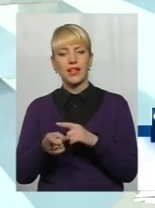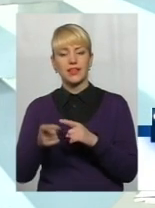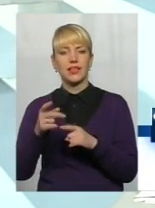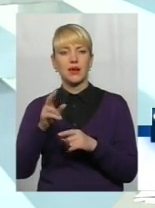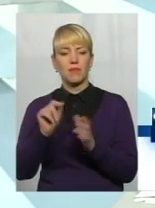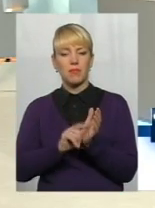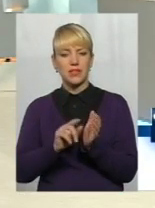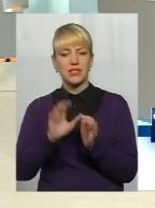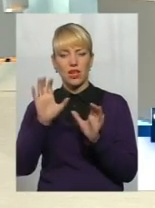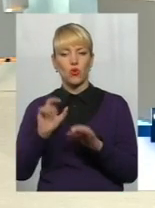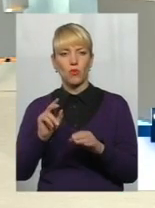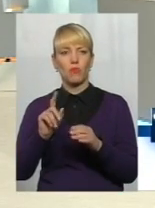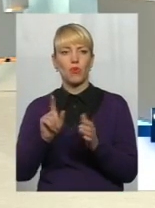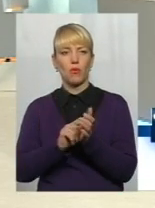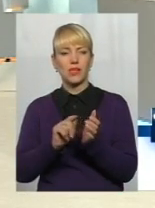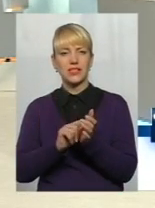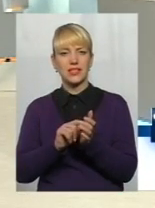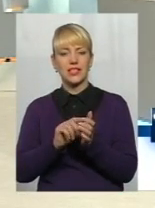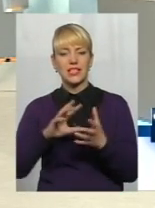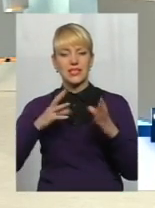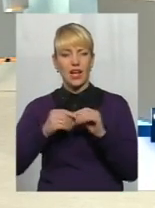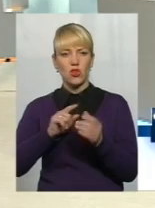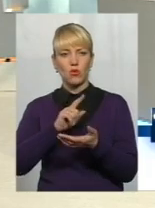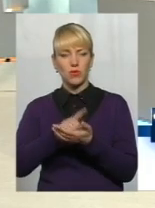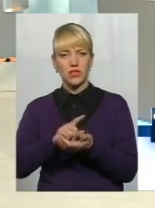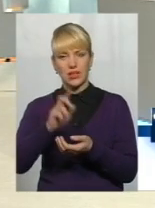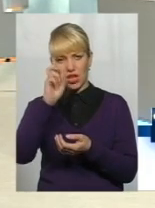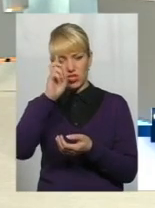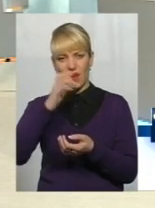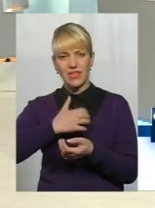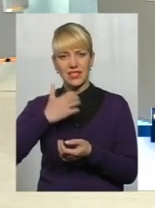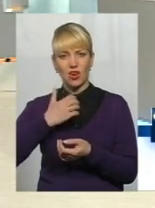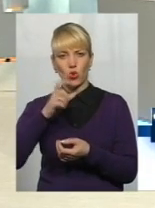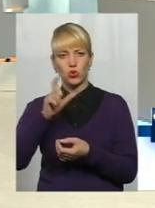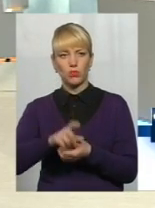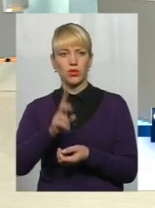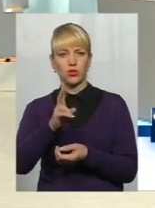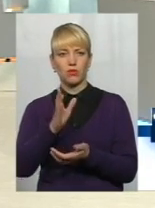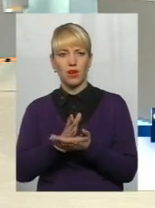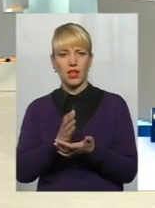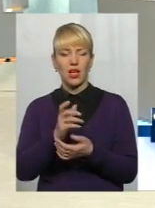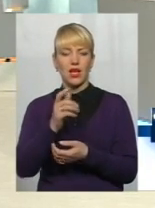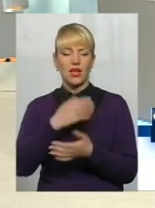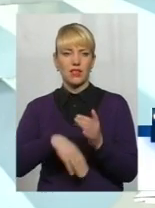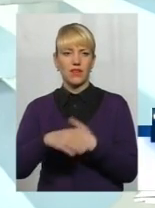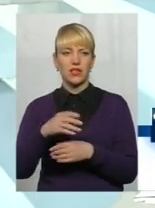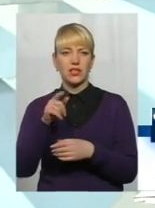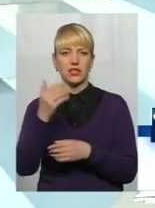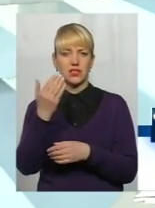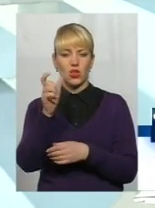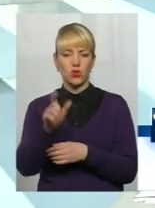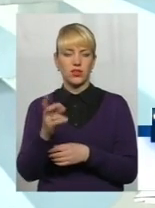загальнообов'язкове державне пенсійне страхування, особа, якщо вона має інвалідність, їй треба мати